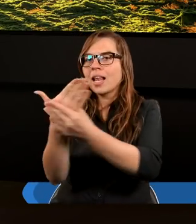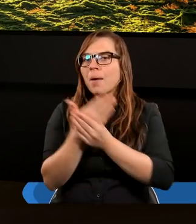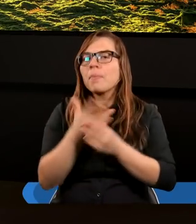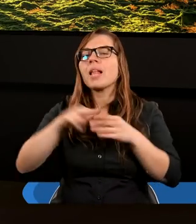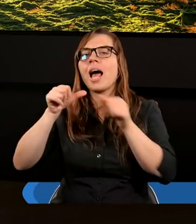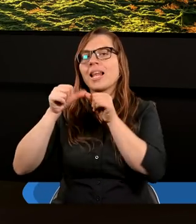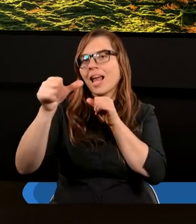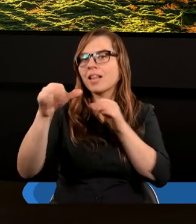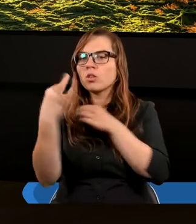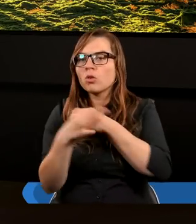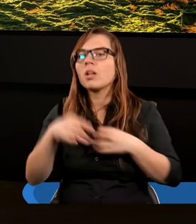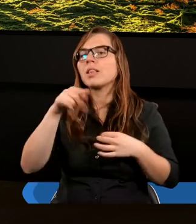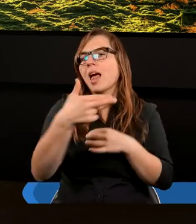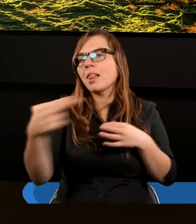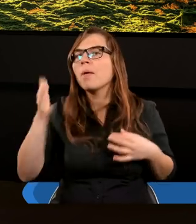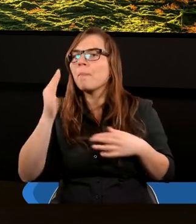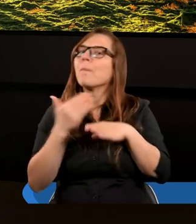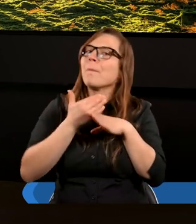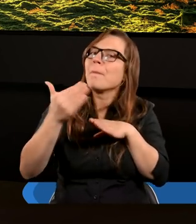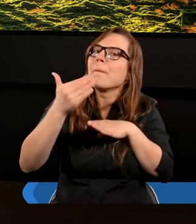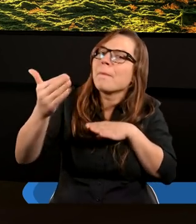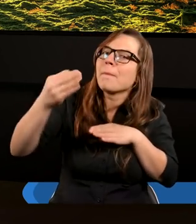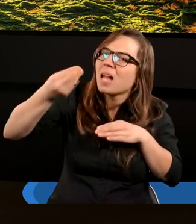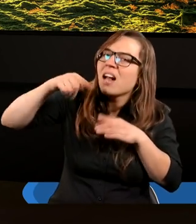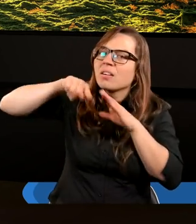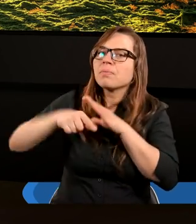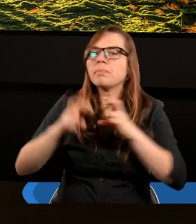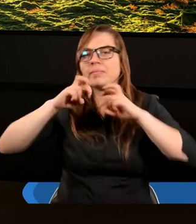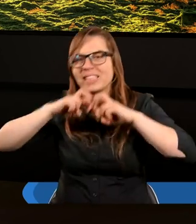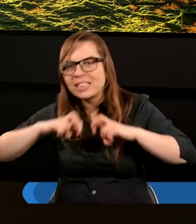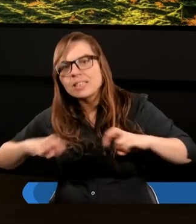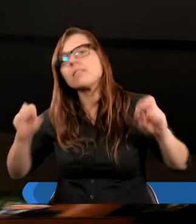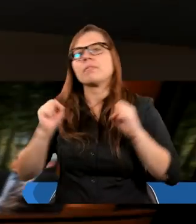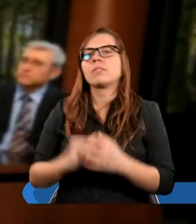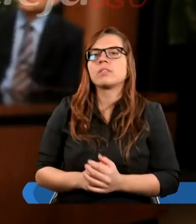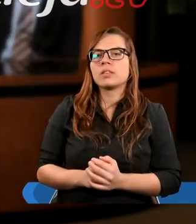na studium za tydzień, gdzie ten temat będzie dogłębnie studia WAN.